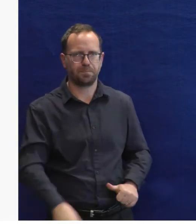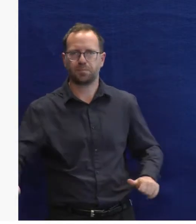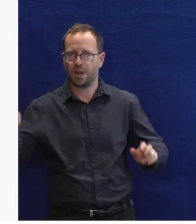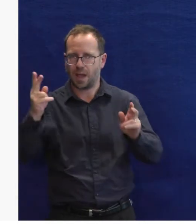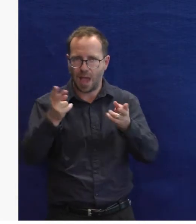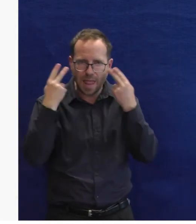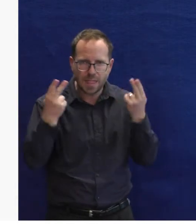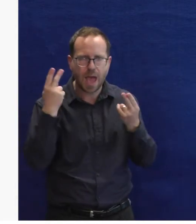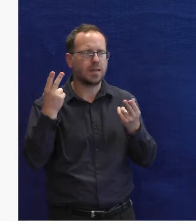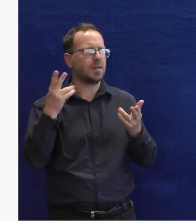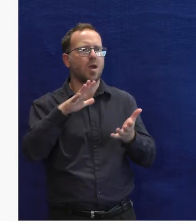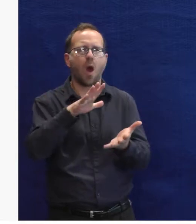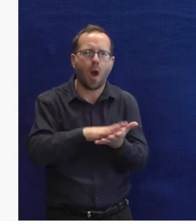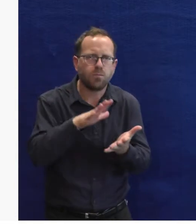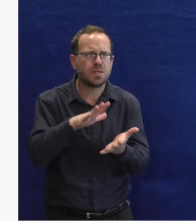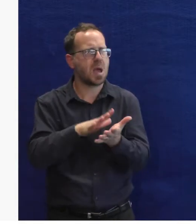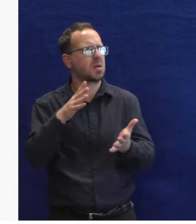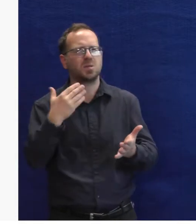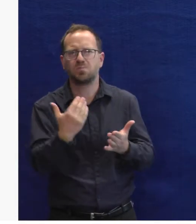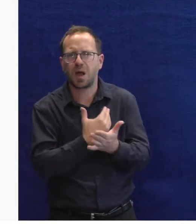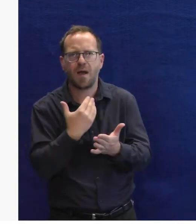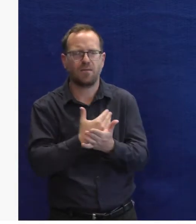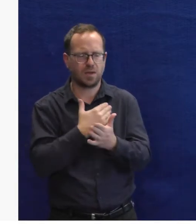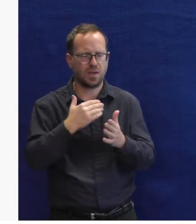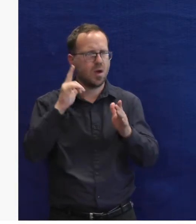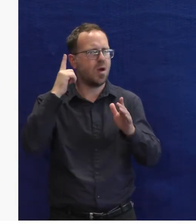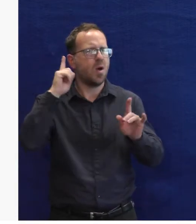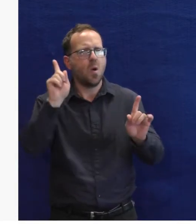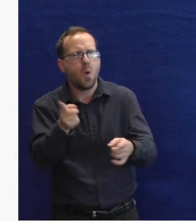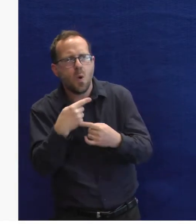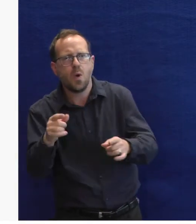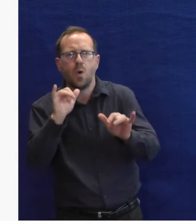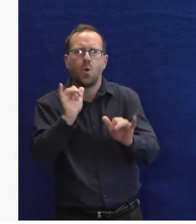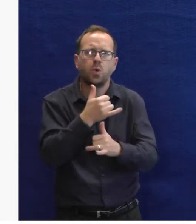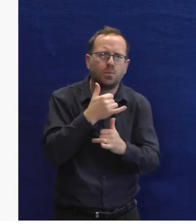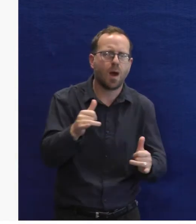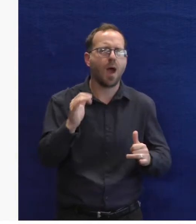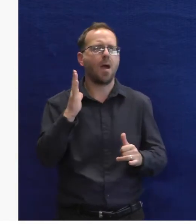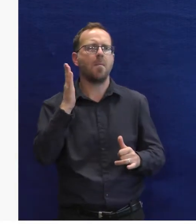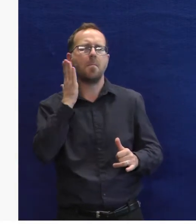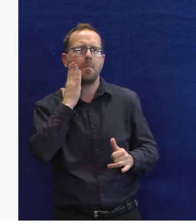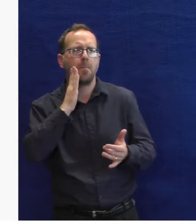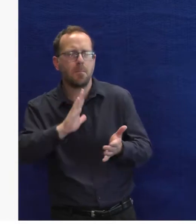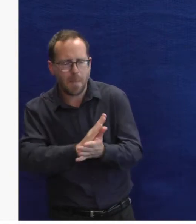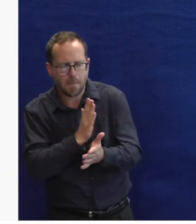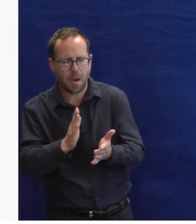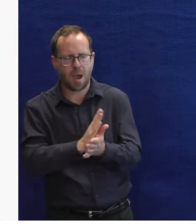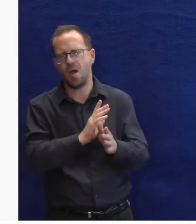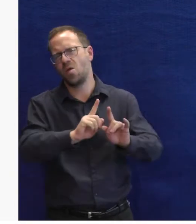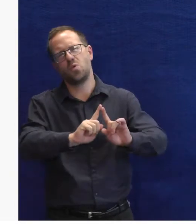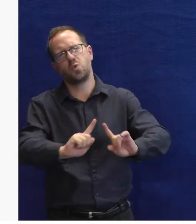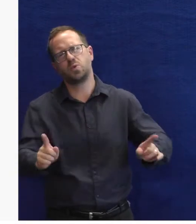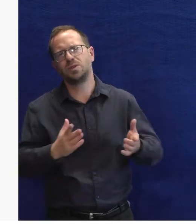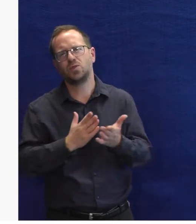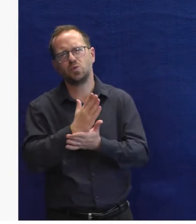hledání, přístup k obsahu, k hudbě a to nejenom naší, ale i další, o tom ještě budu